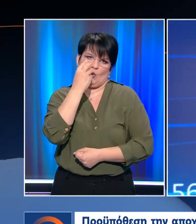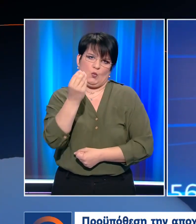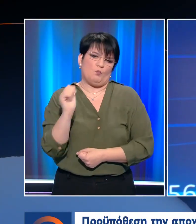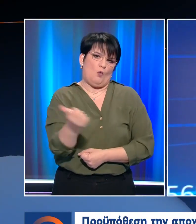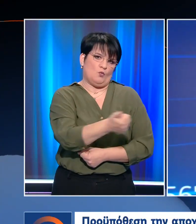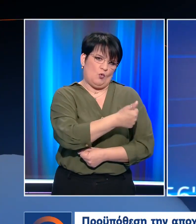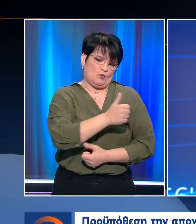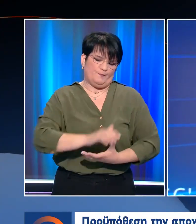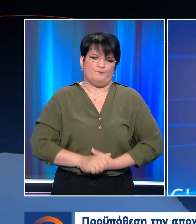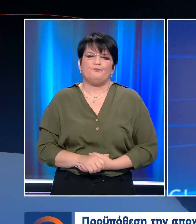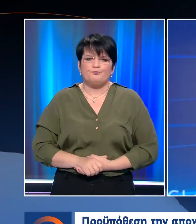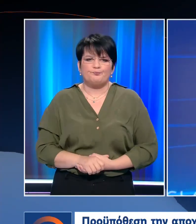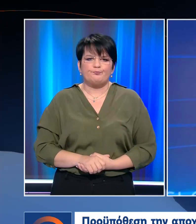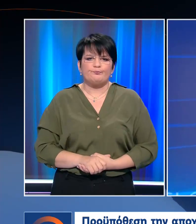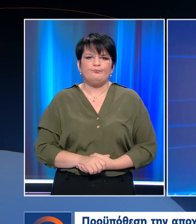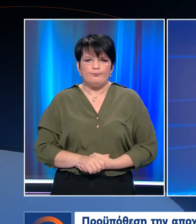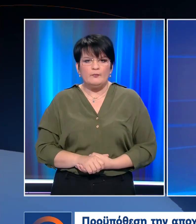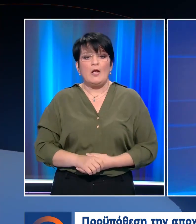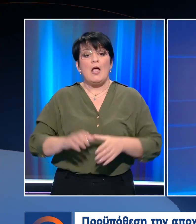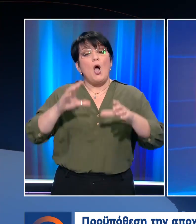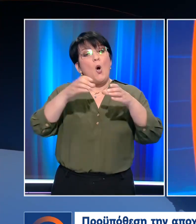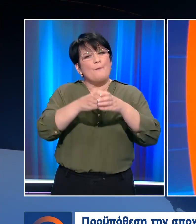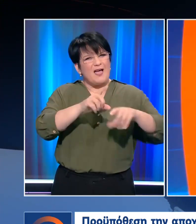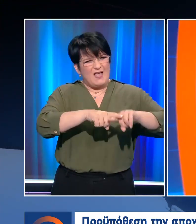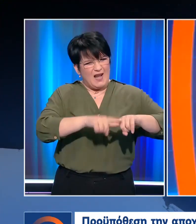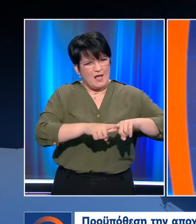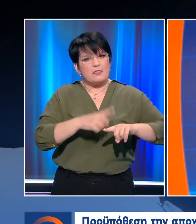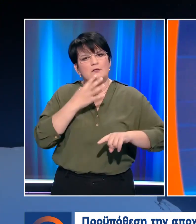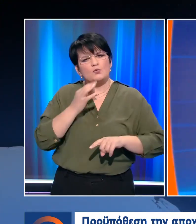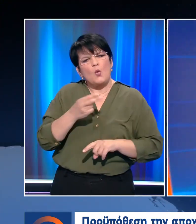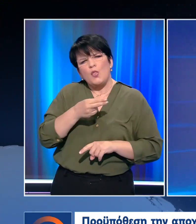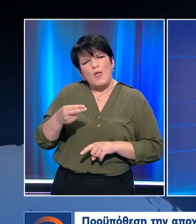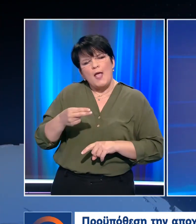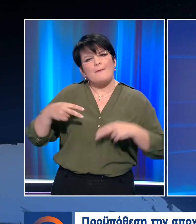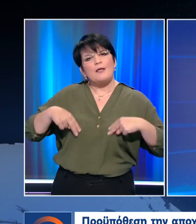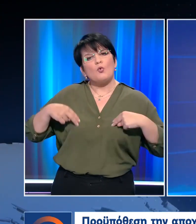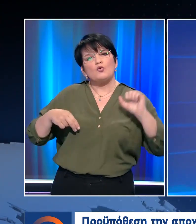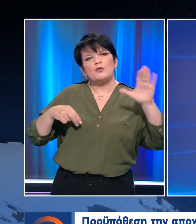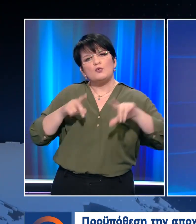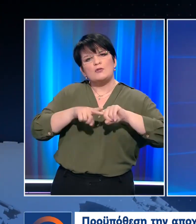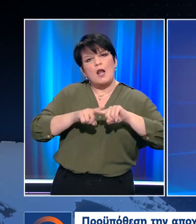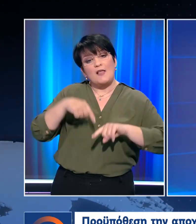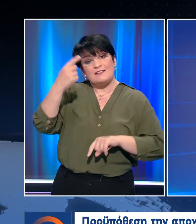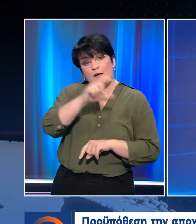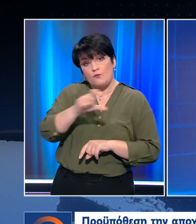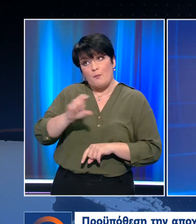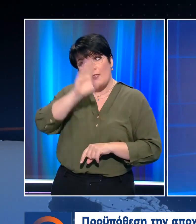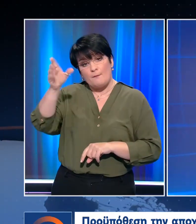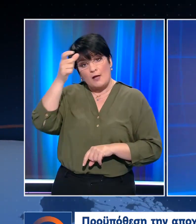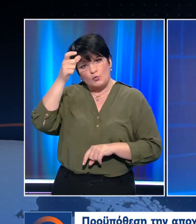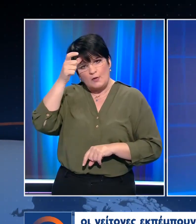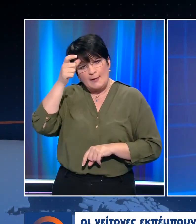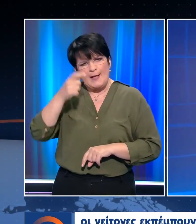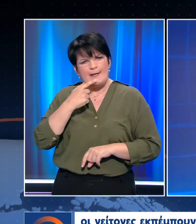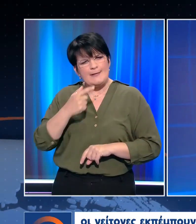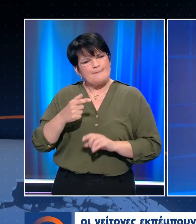Προϋπόθεση την αποχή από προκλήσεις θέτει η ελληνική πλευρά για την επίσκεψη Δένδια στην Άγκυρα την επόμενη εβδομάδα, την ώρα